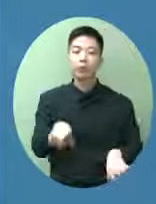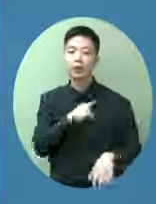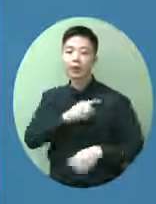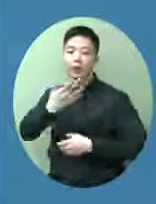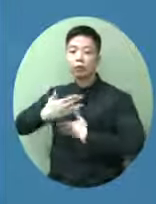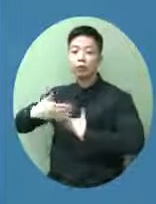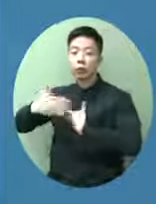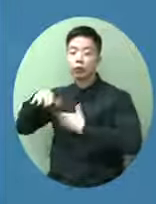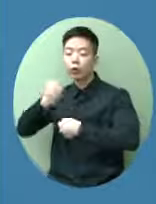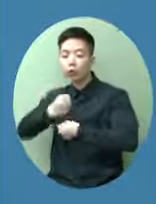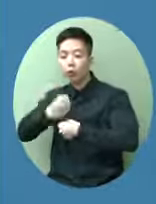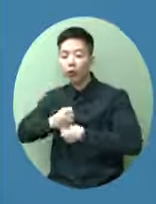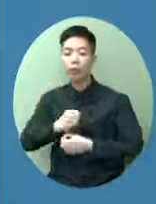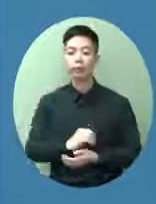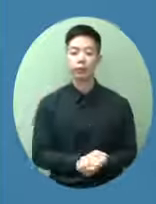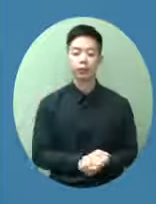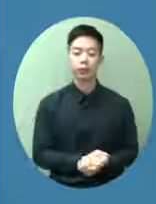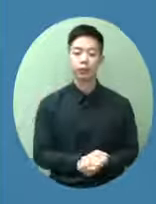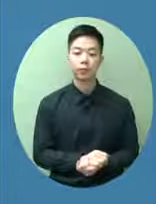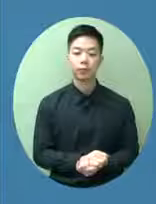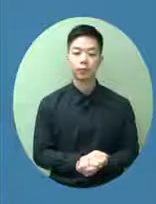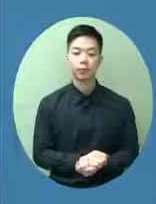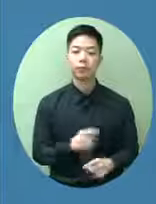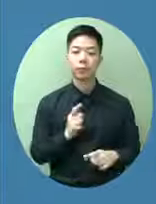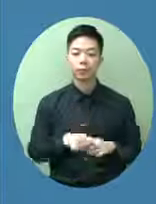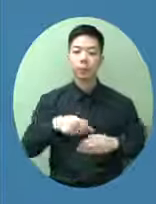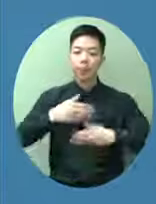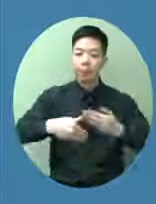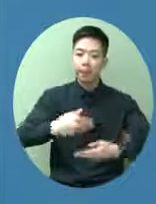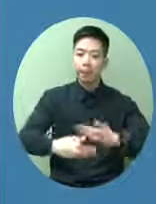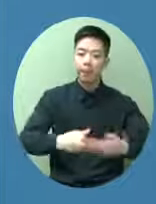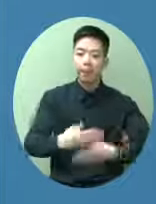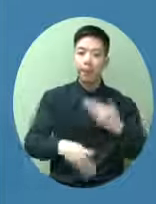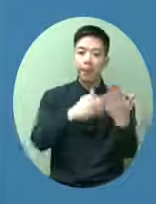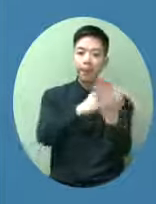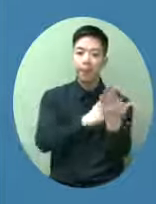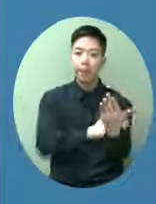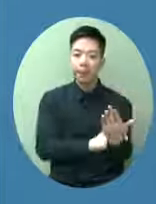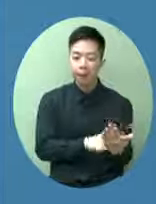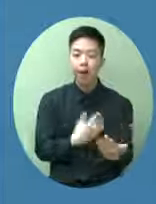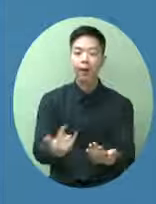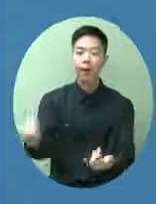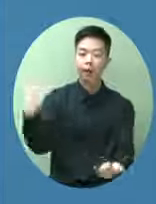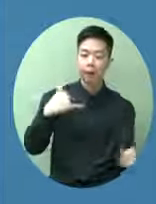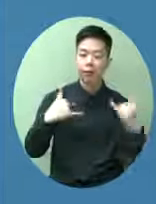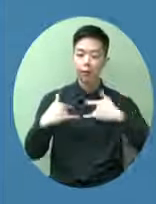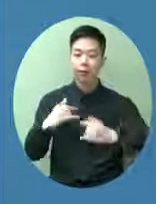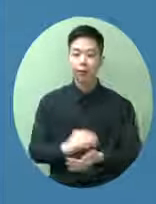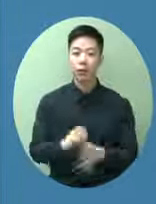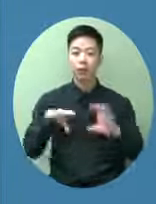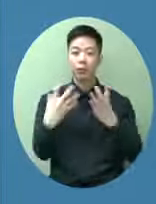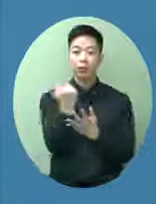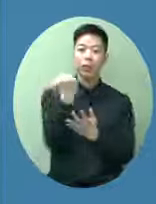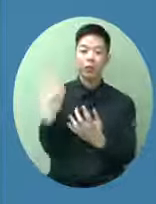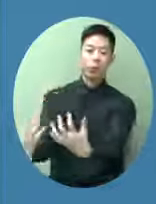某程度上我們是要讓他們逐步有罪回來因為不能夠一天個個可以訂到機票就回來